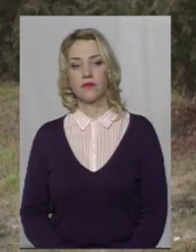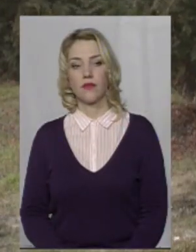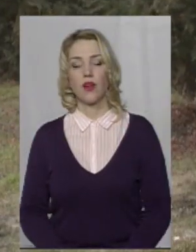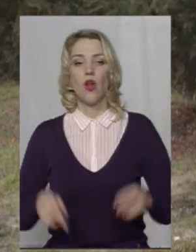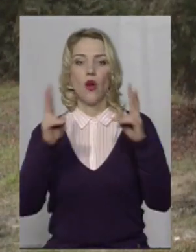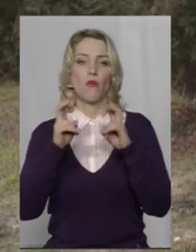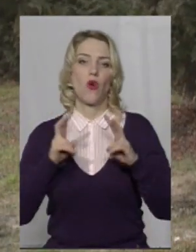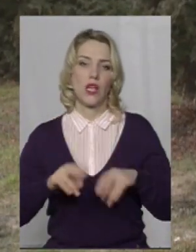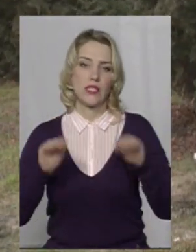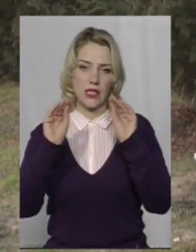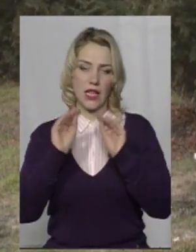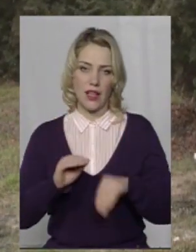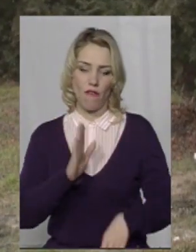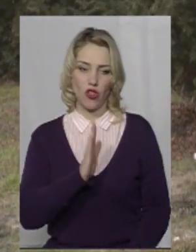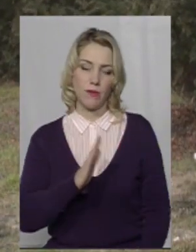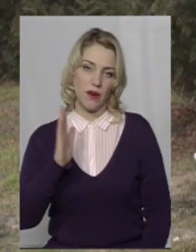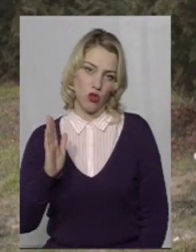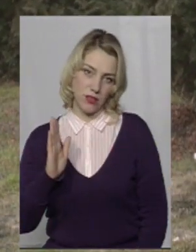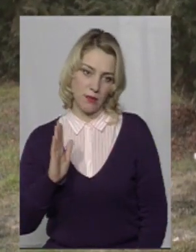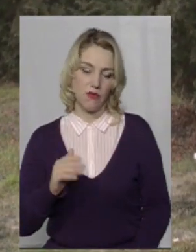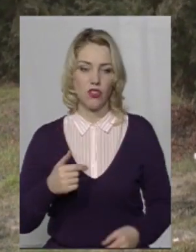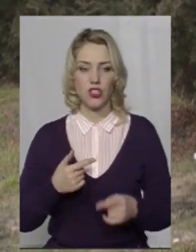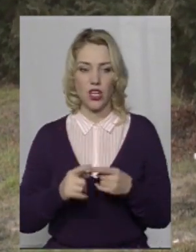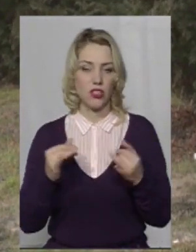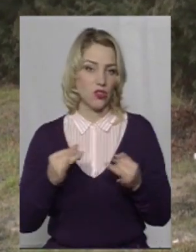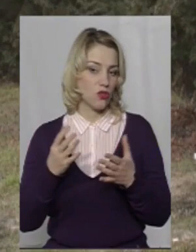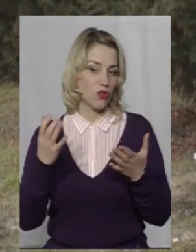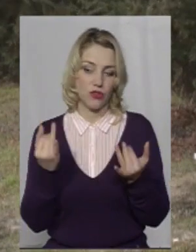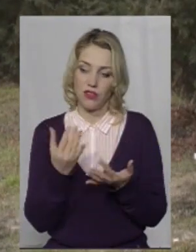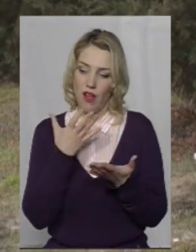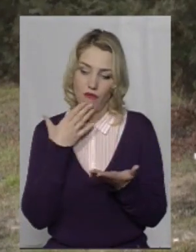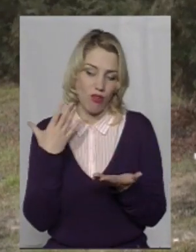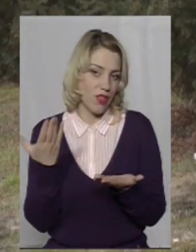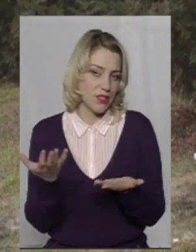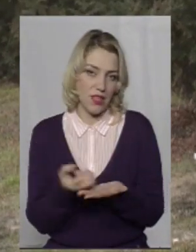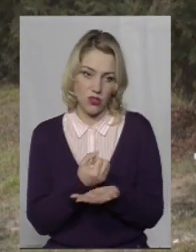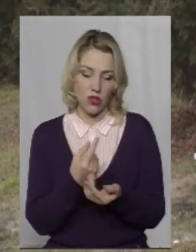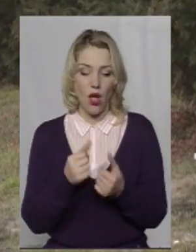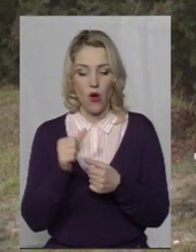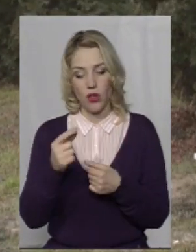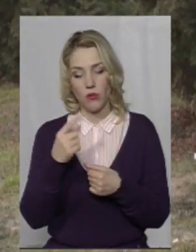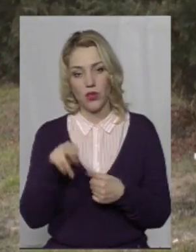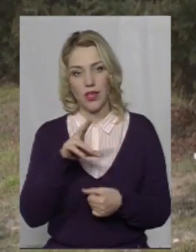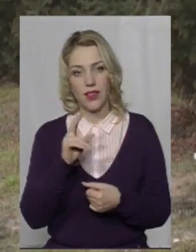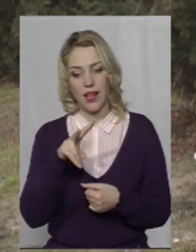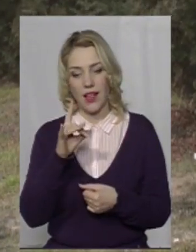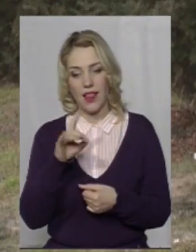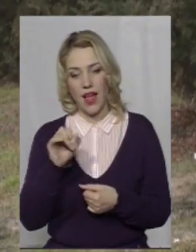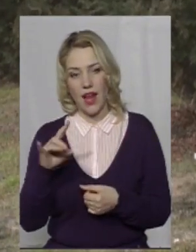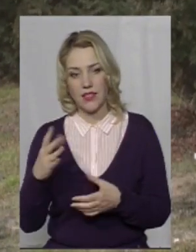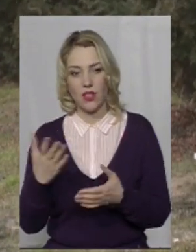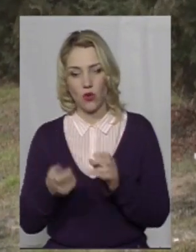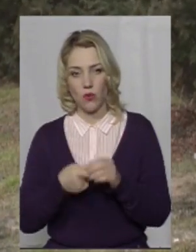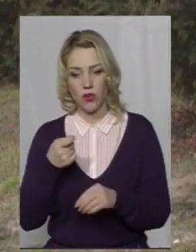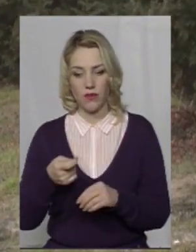Проаналізувавши декларації Вадима Володимировича, в принципі, нічого цікавого не знайшлося, крім однієї декларації, яку він подав, якщо я не